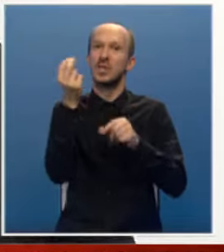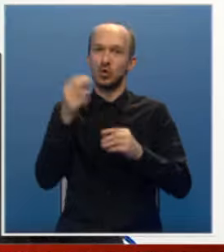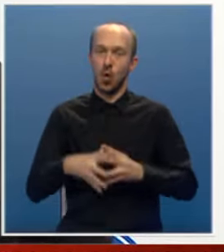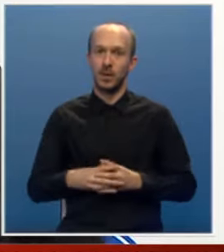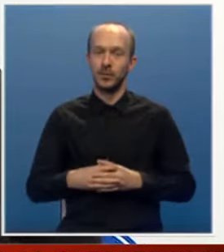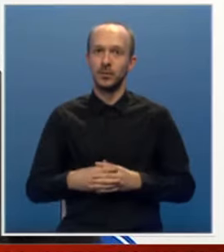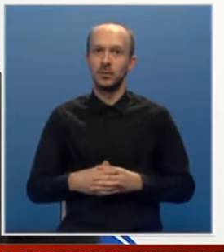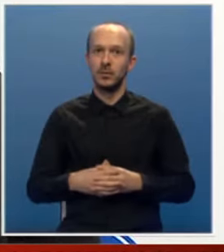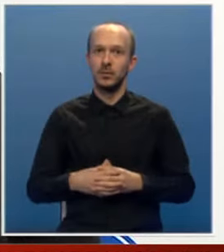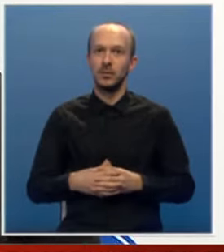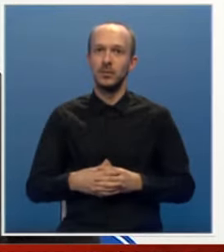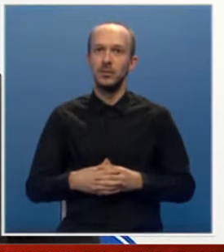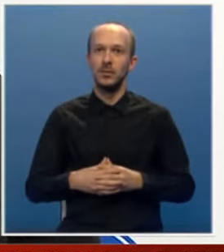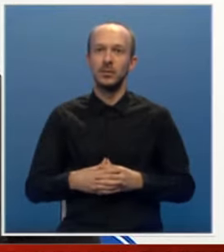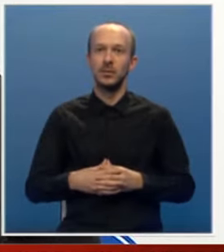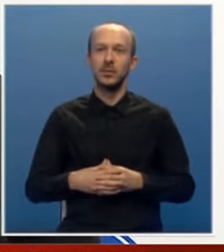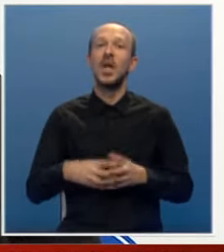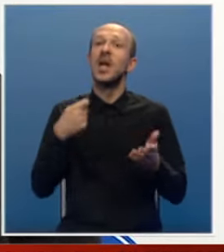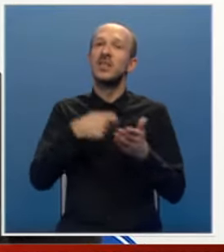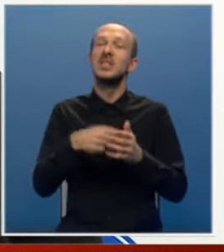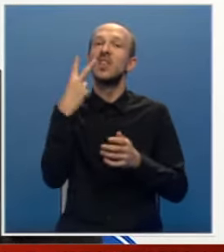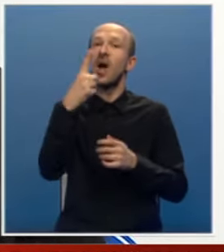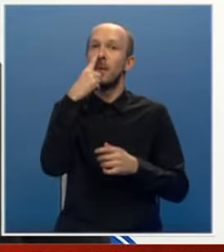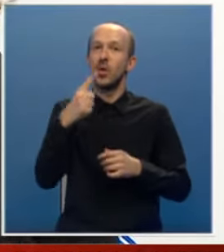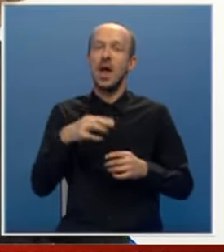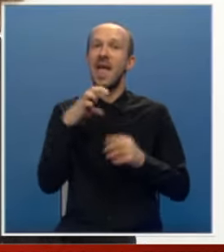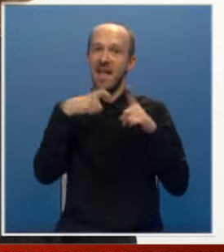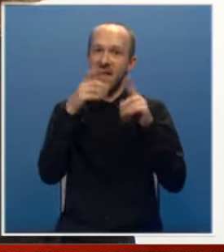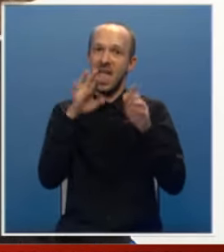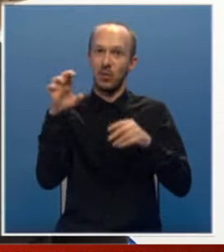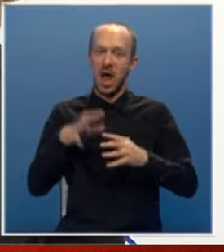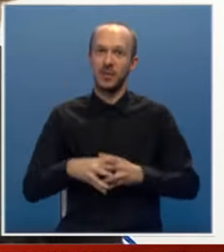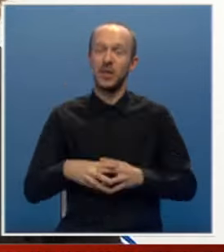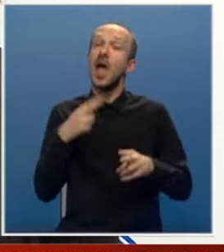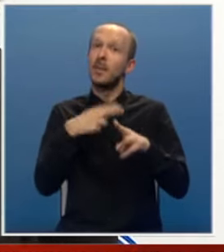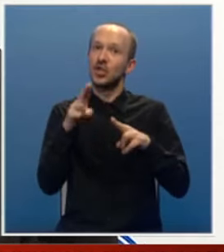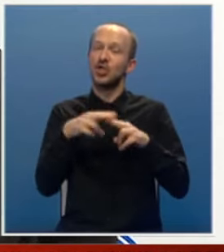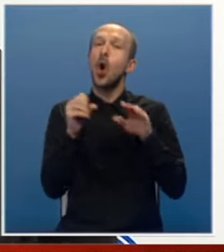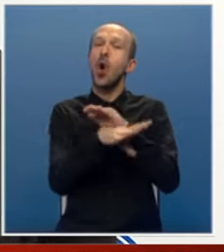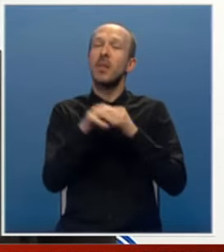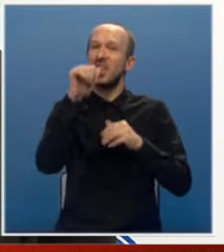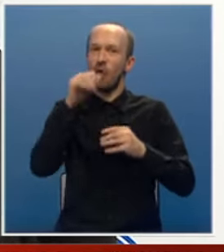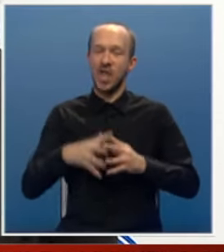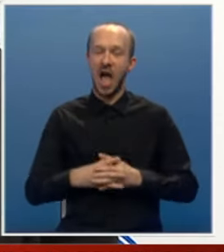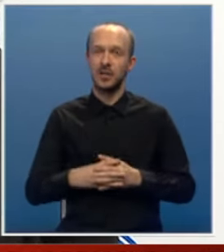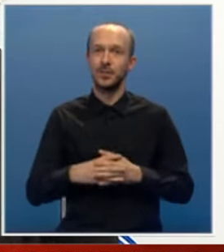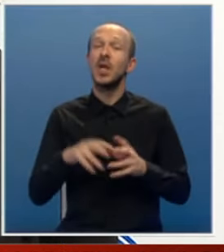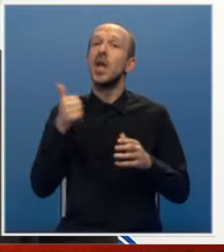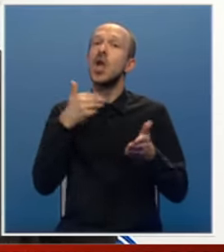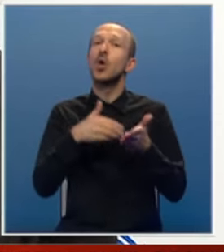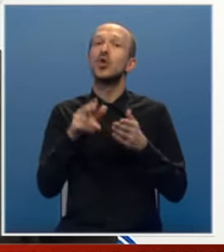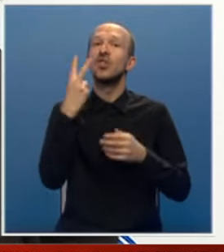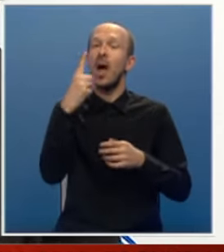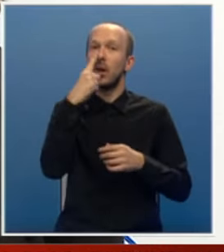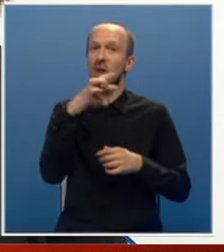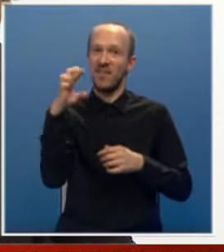Čišćička otpadovih vod bola investicija 2 milioni evro. Prečistač otpadnih voda je koška od 2